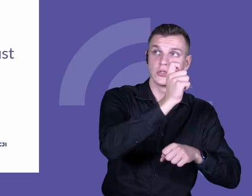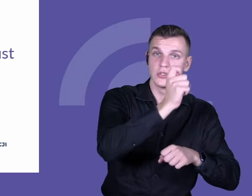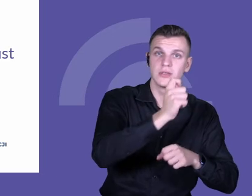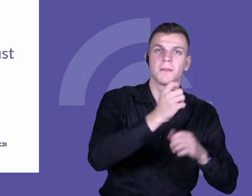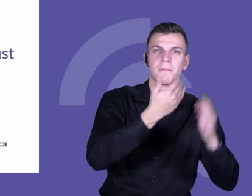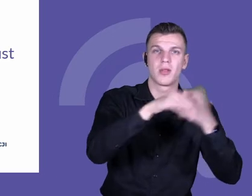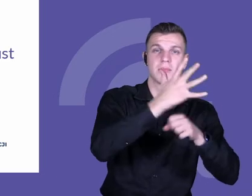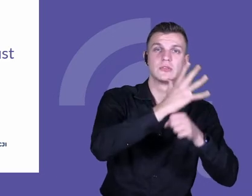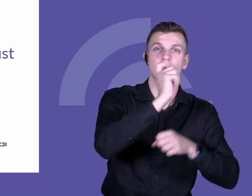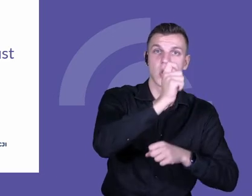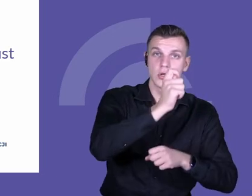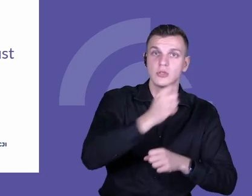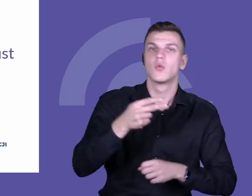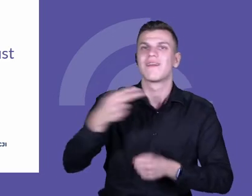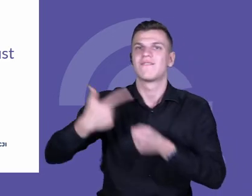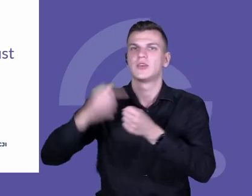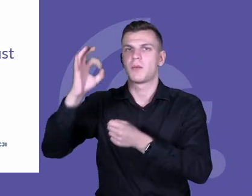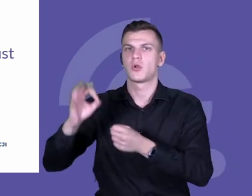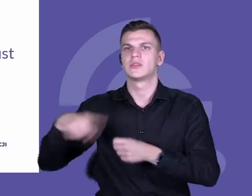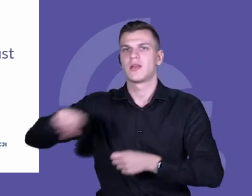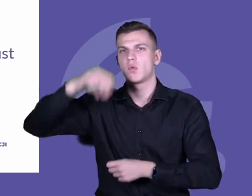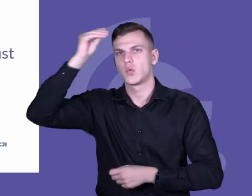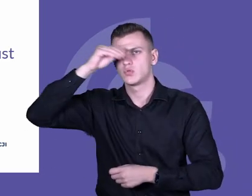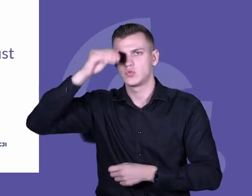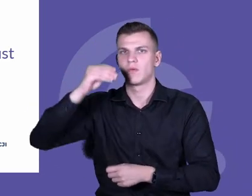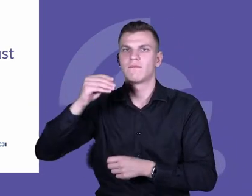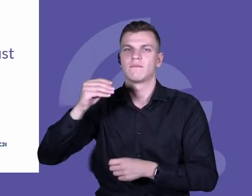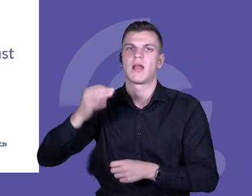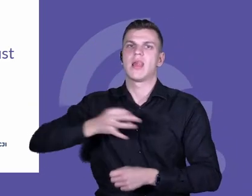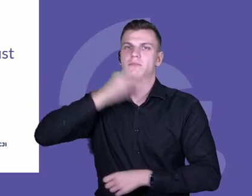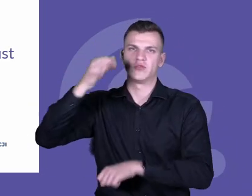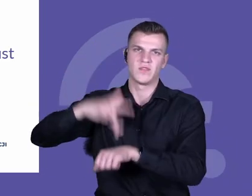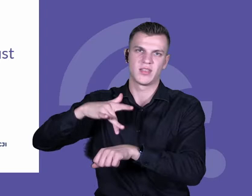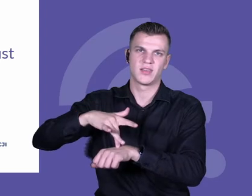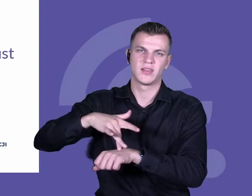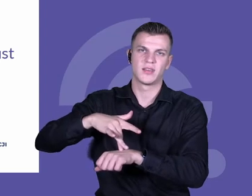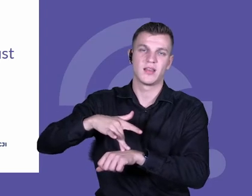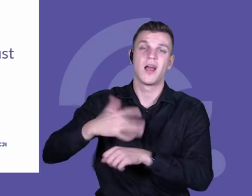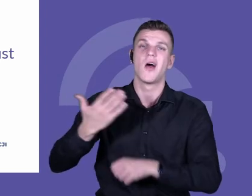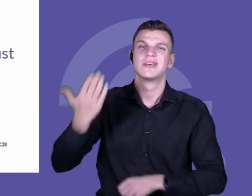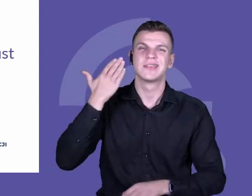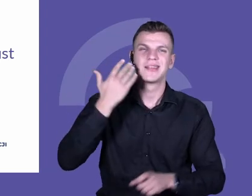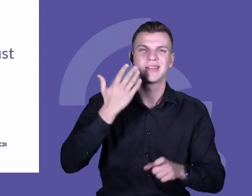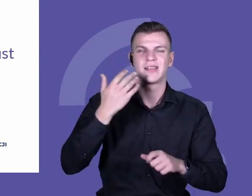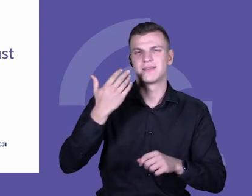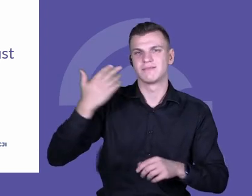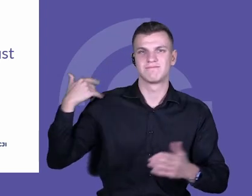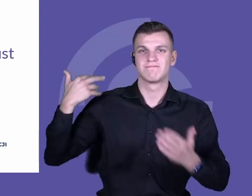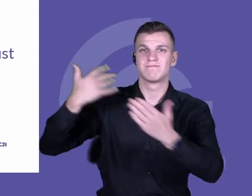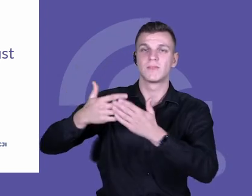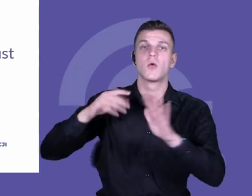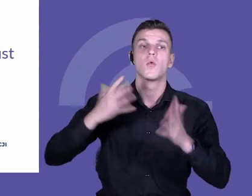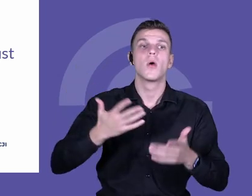uczniów. W ostatnich 20 latach kilka krajów przyjęło właśnie współpracę nauczycieli jako